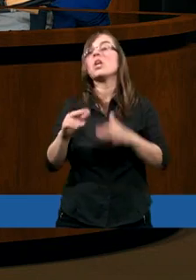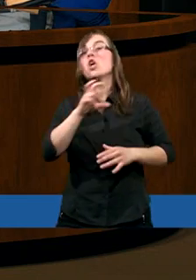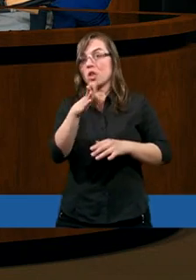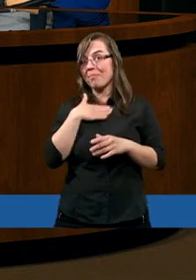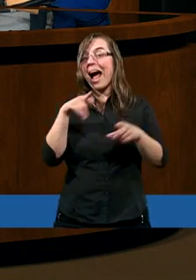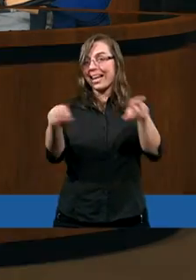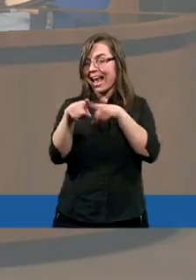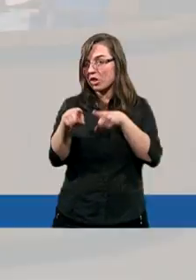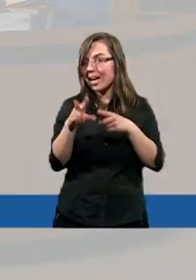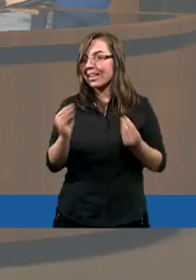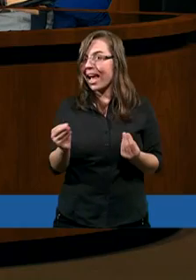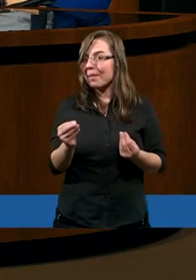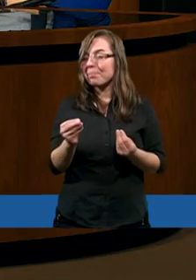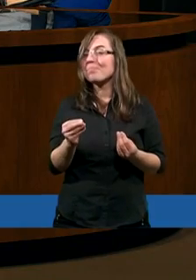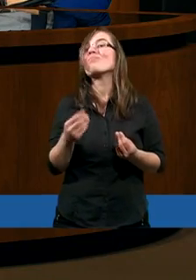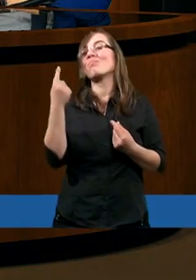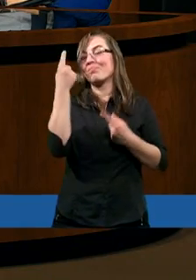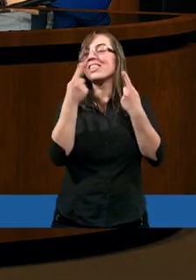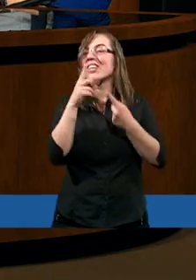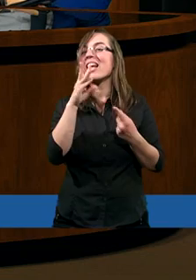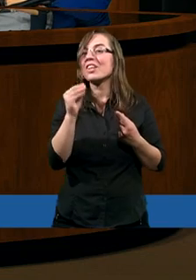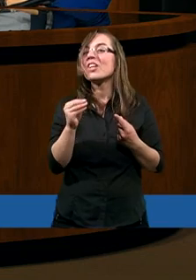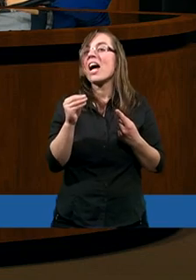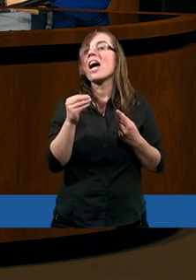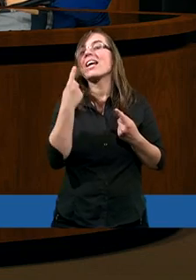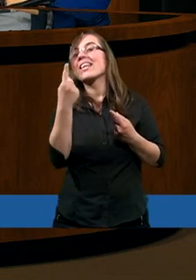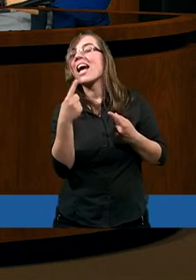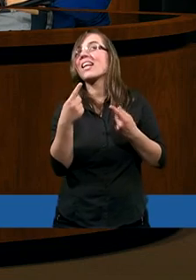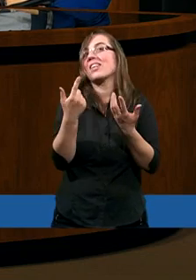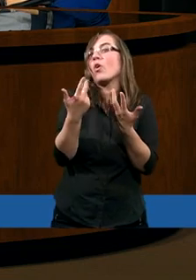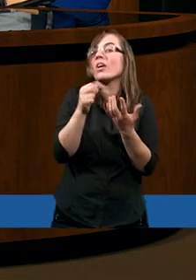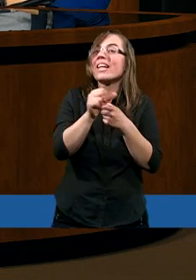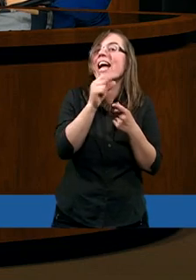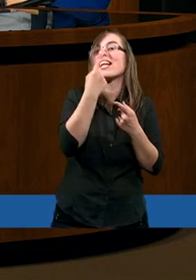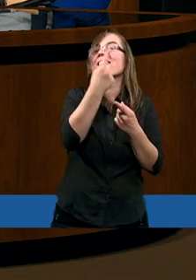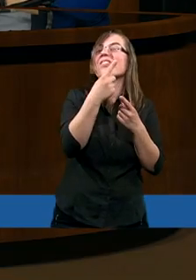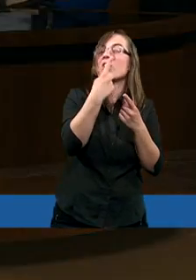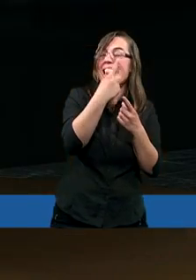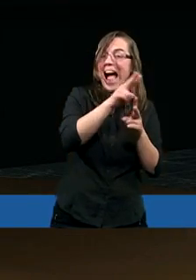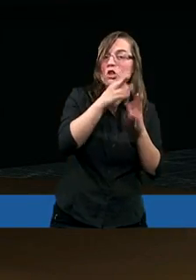znaczenie tutaj? Według Piotra ma to znaczenie, bo jedna rzecz rodzi kolejną.